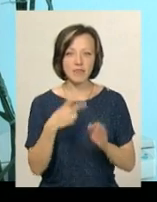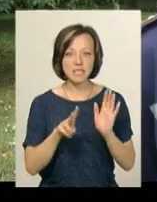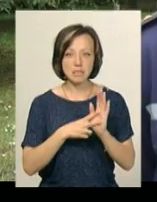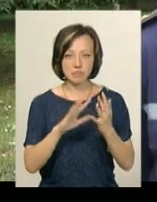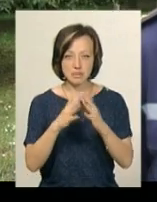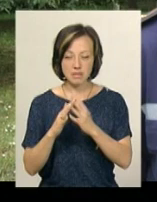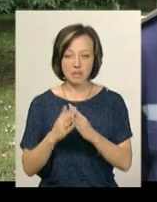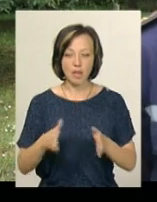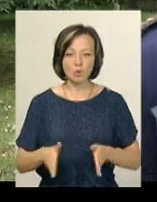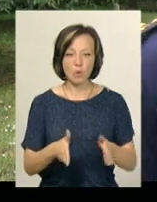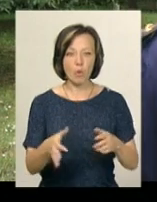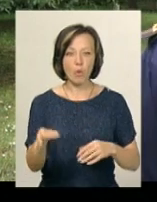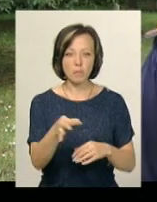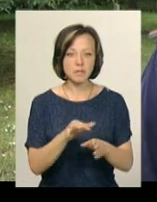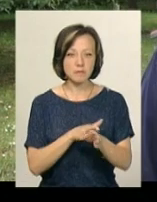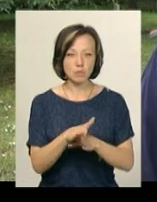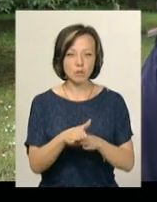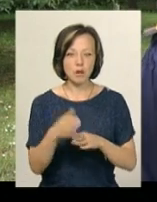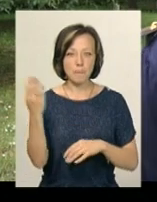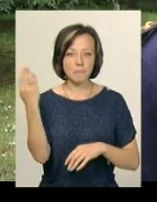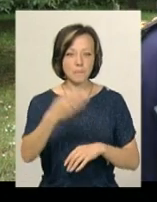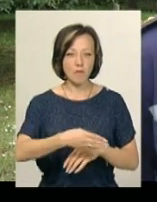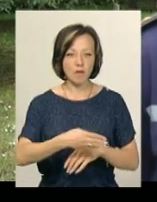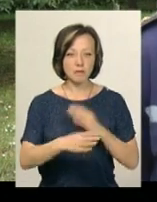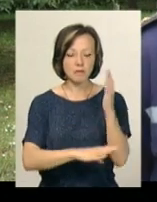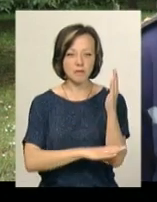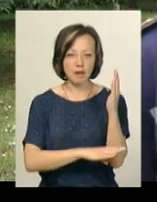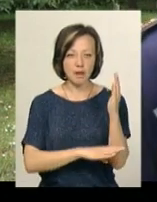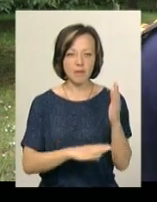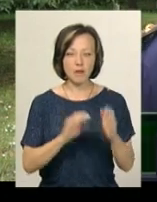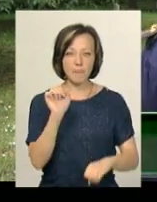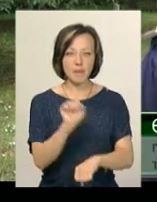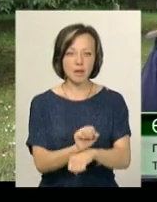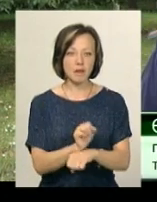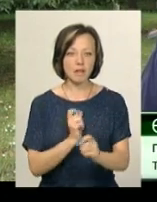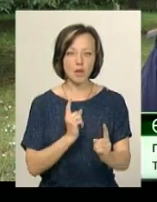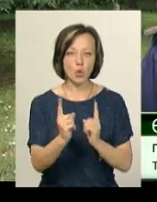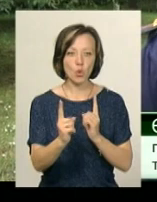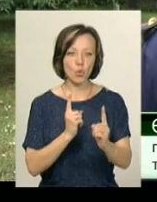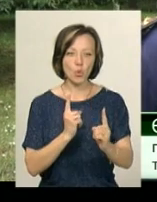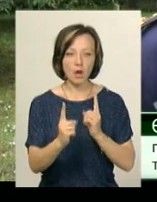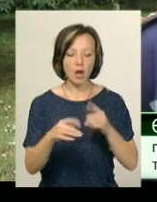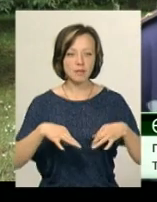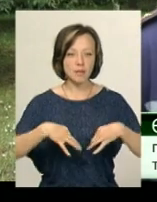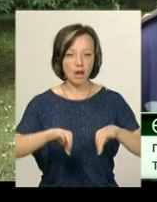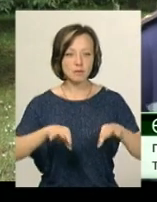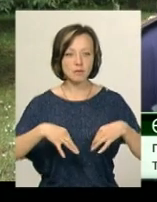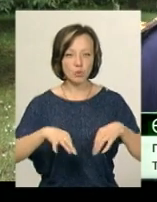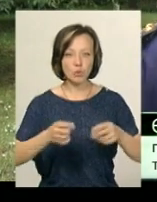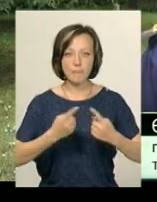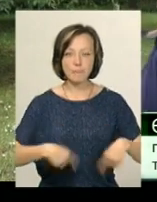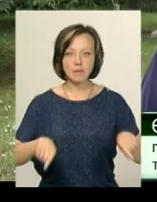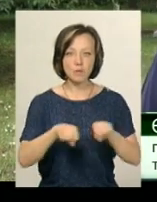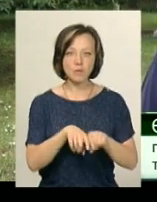пунктів. На дорогах області відбулося повалення дерев, які перекрили рух автотранспорту. Під розділями